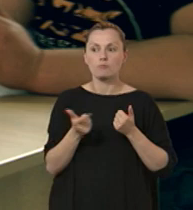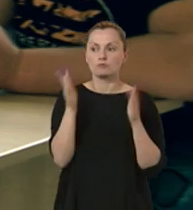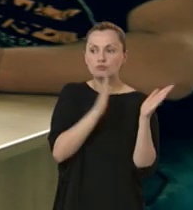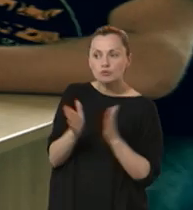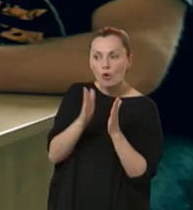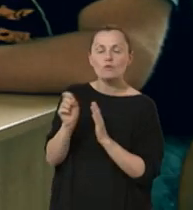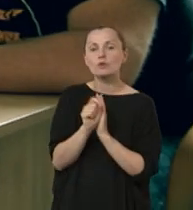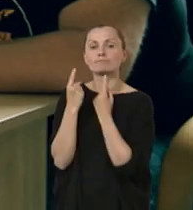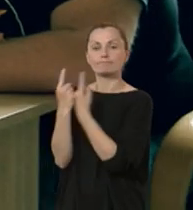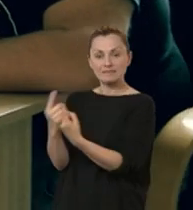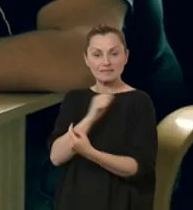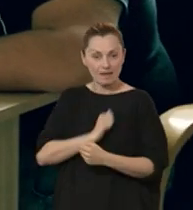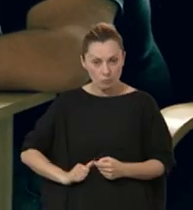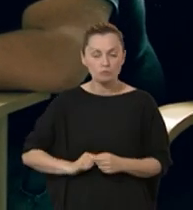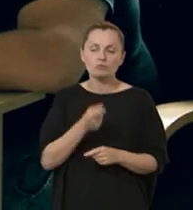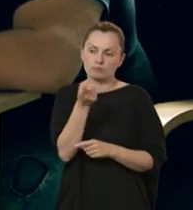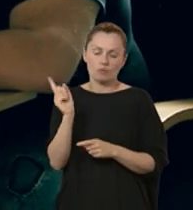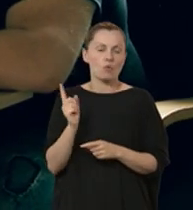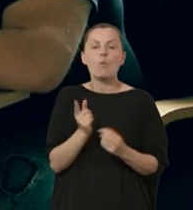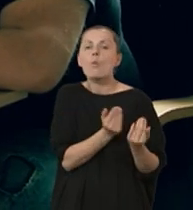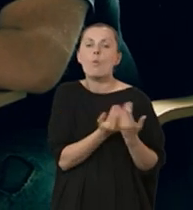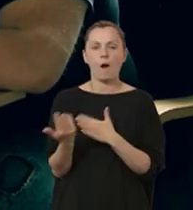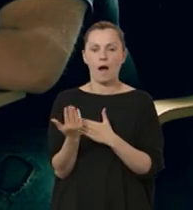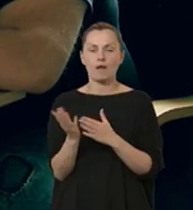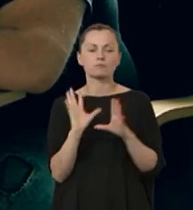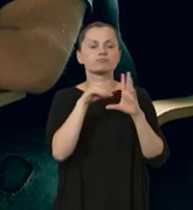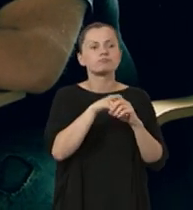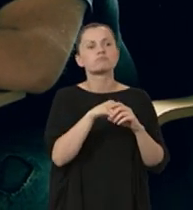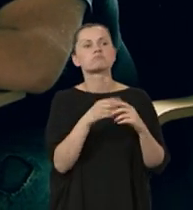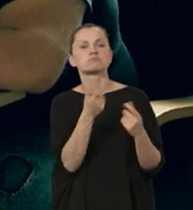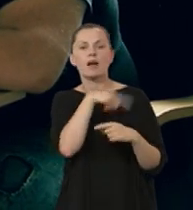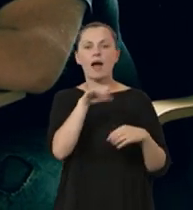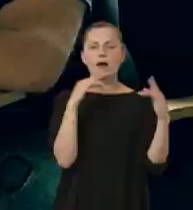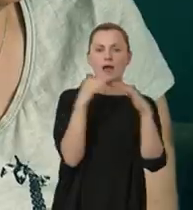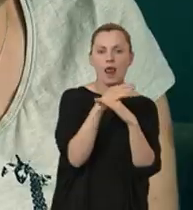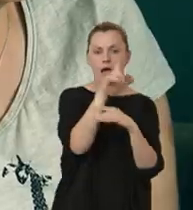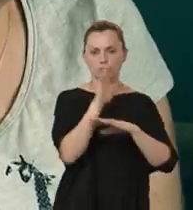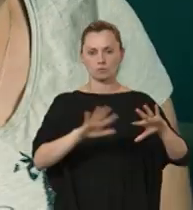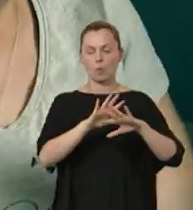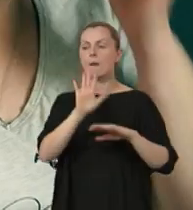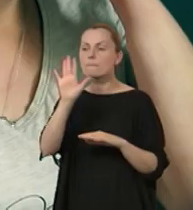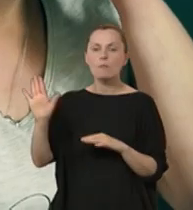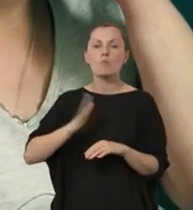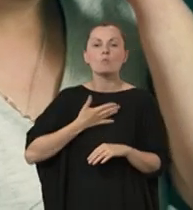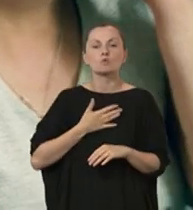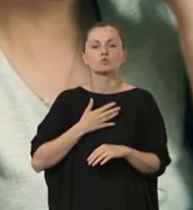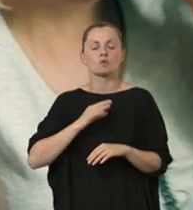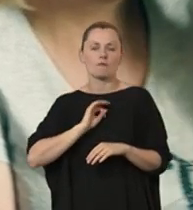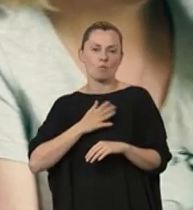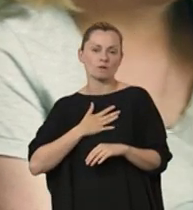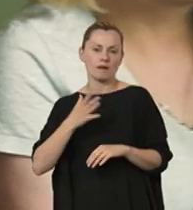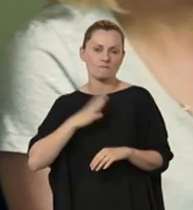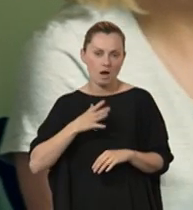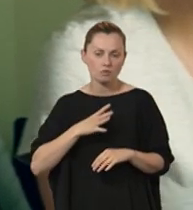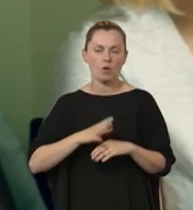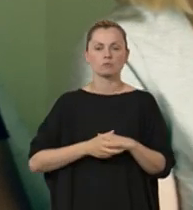być przygotowywanym do samodzielności, one łatwiej wchodzą w relacje społeczne, one mają poczucie własnej